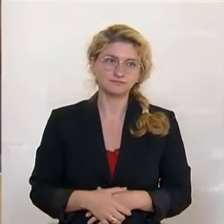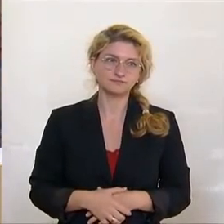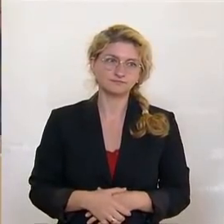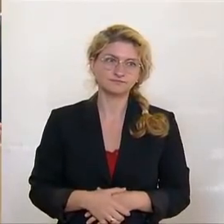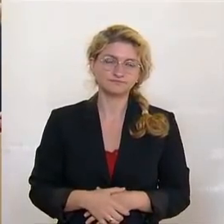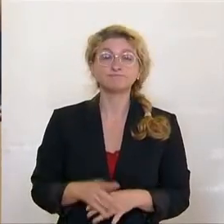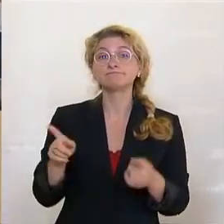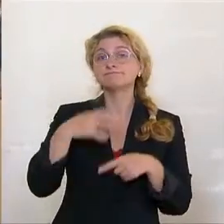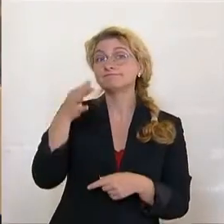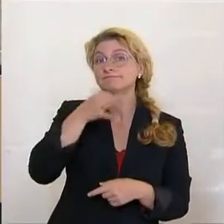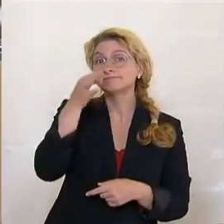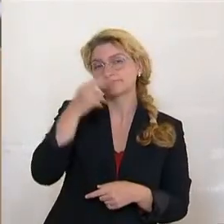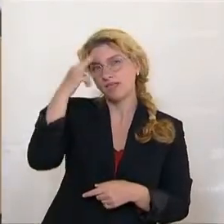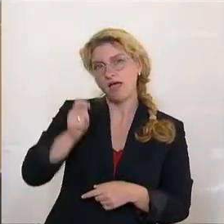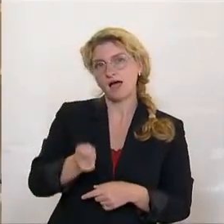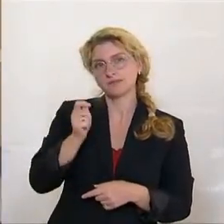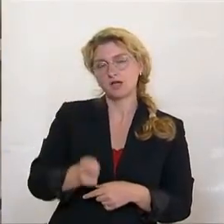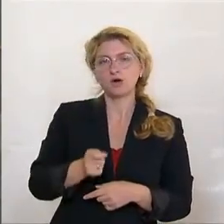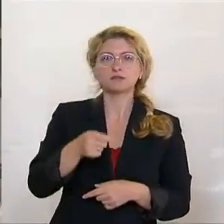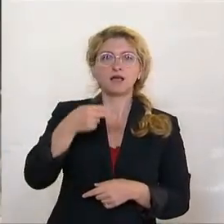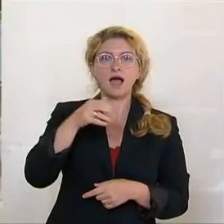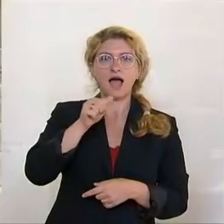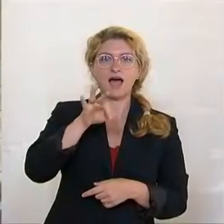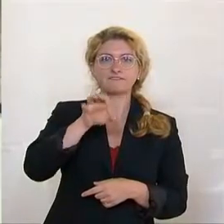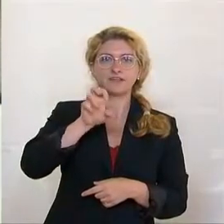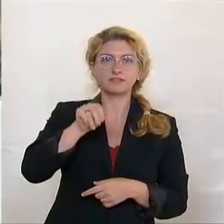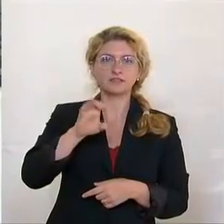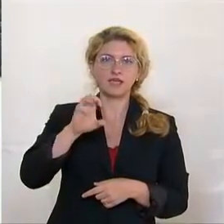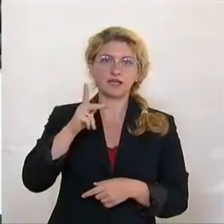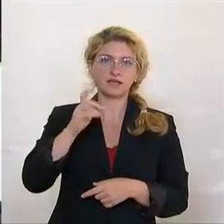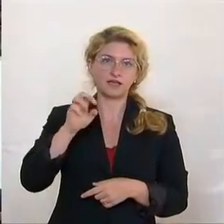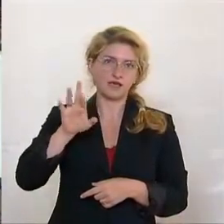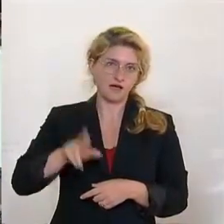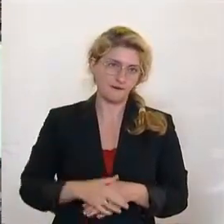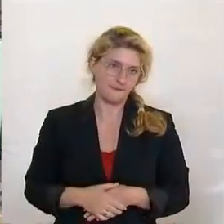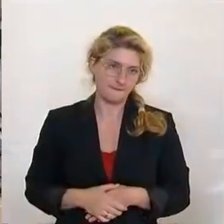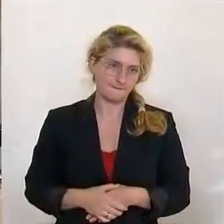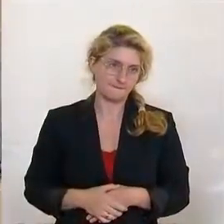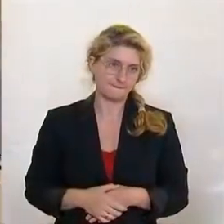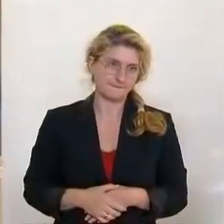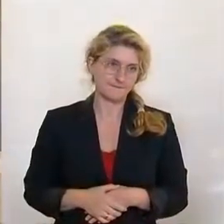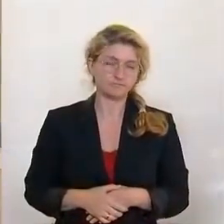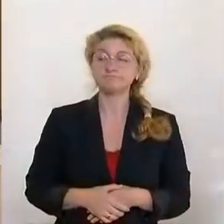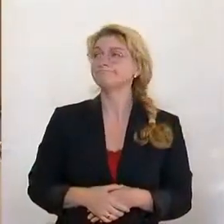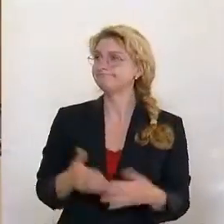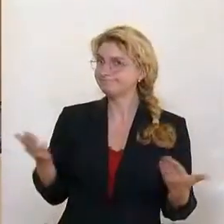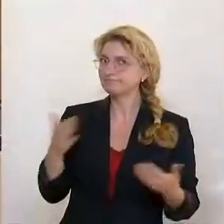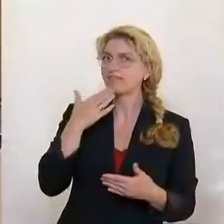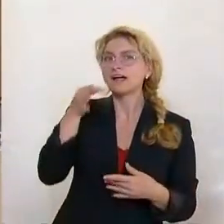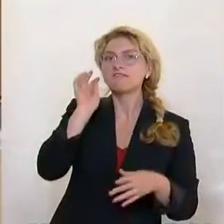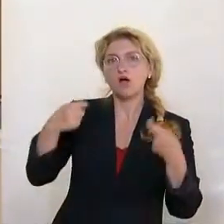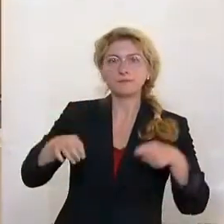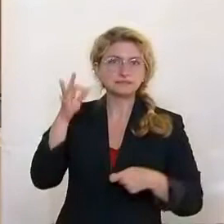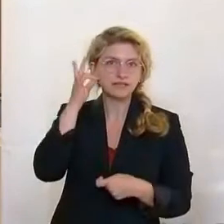Oppositionsparteien wollen das verhindern. Und in Interviews mit dem Hohen Haus vor einigen Monaten haben auch Hanger und Tomaselli von der ÖVP und von den Grünen